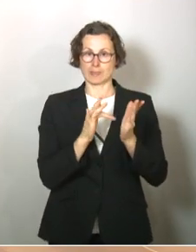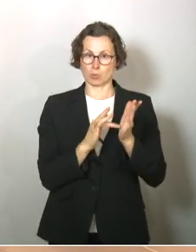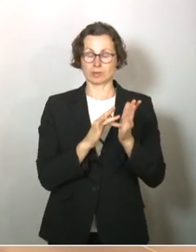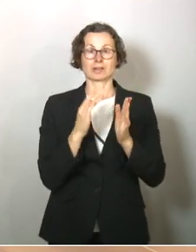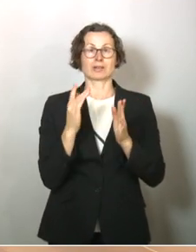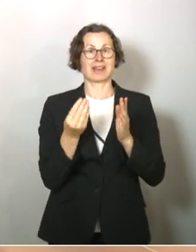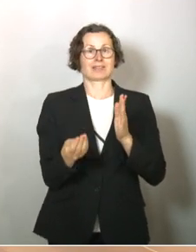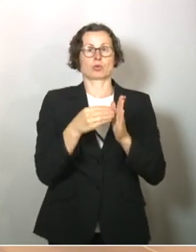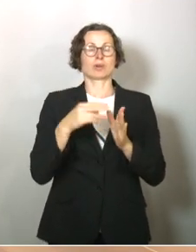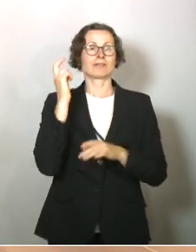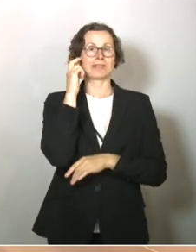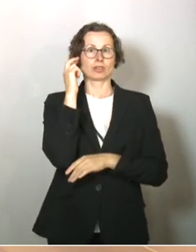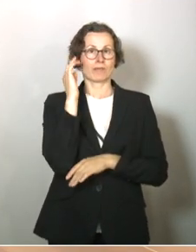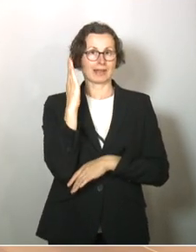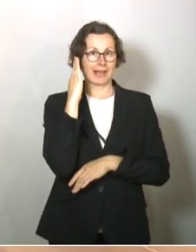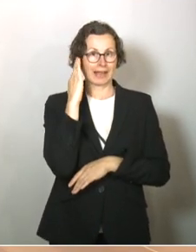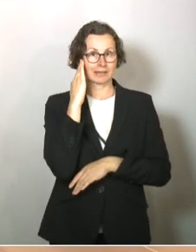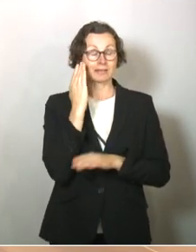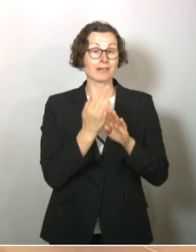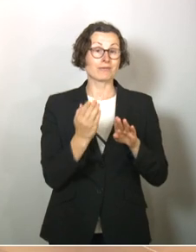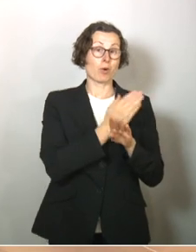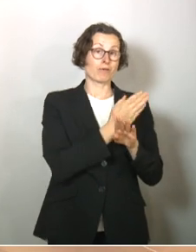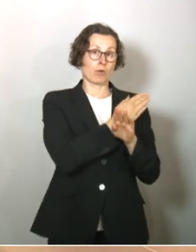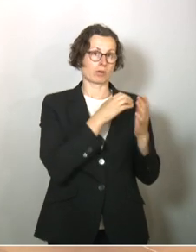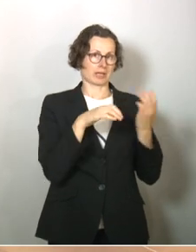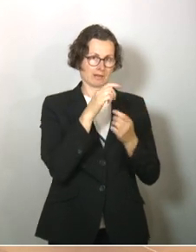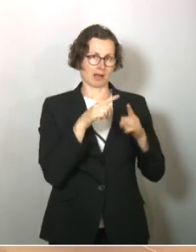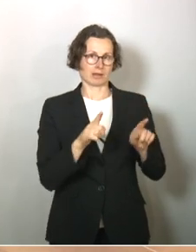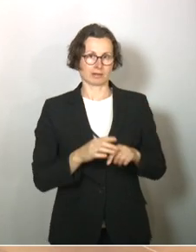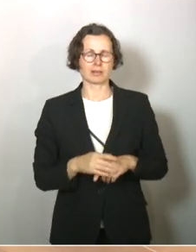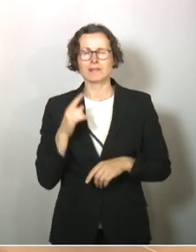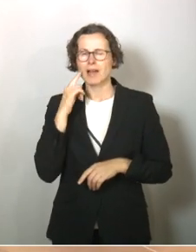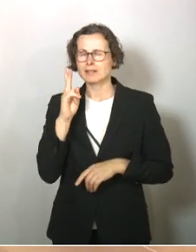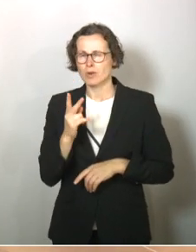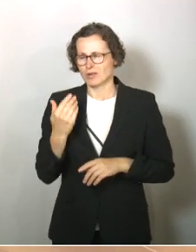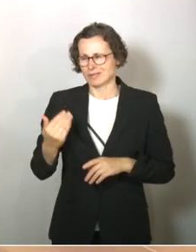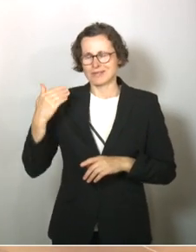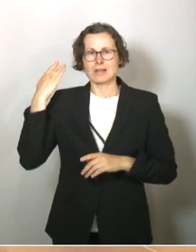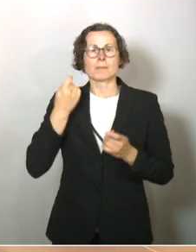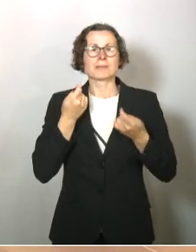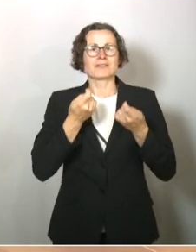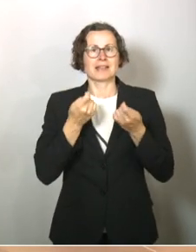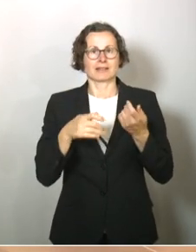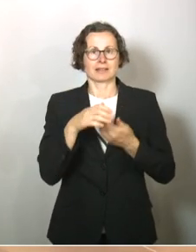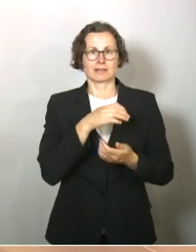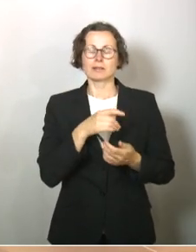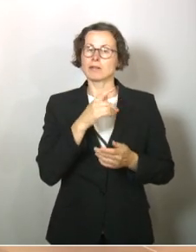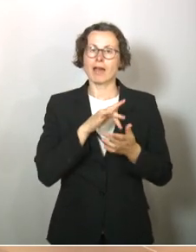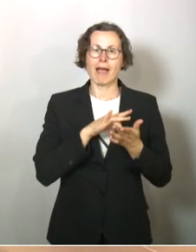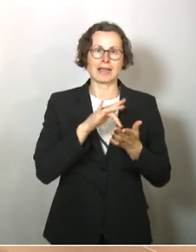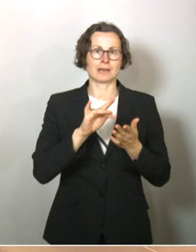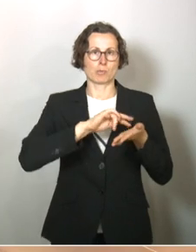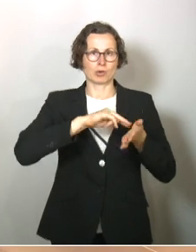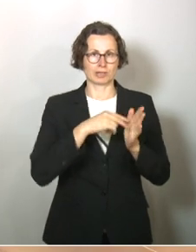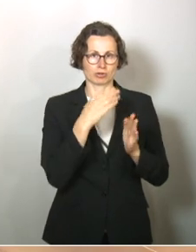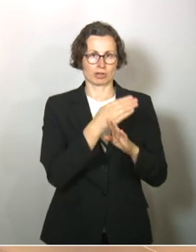wissenschaftlichen Erkenntnissen. Das ist bei anderen Krisen nicht so gelaufen. Und ich erinnere mich gut noch an die Finanzkrise. Dort ist nur politisch entschieden worden